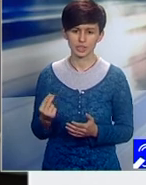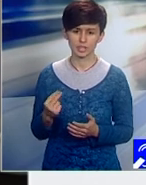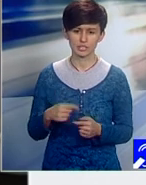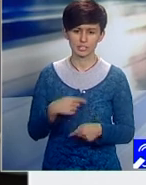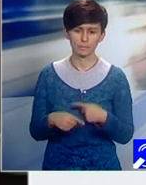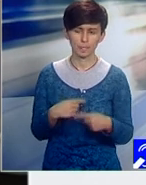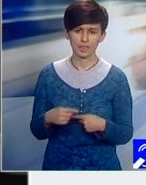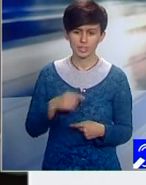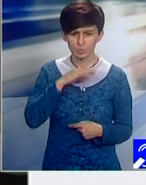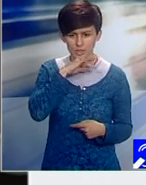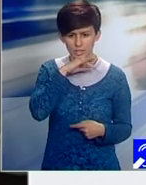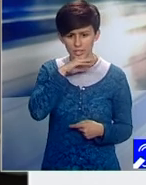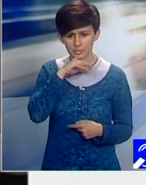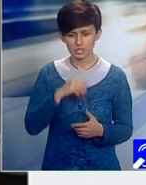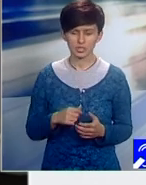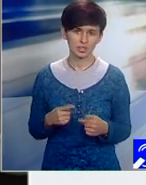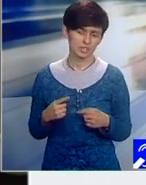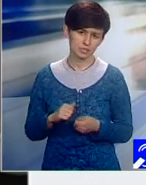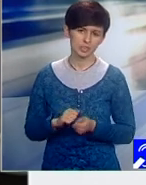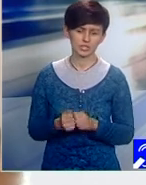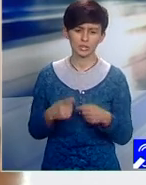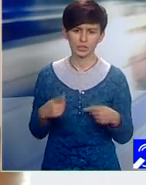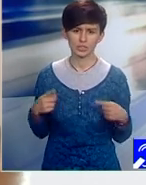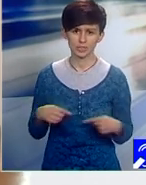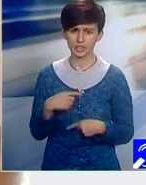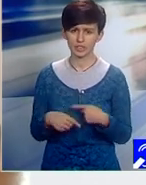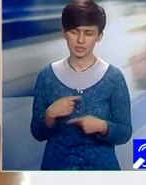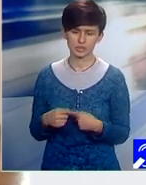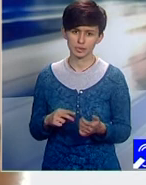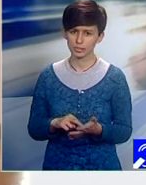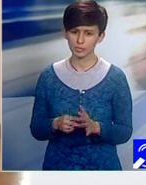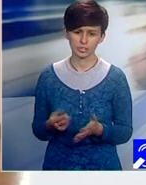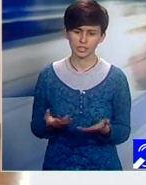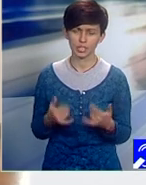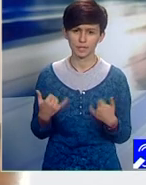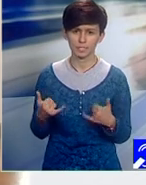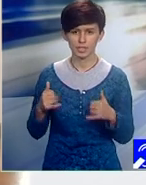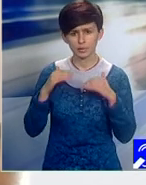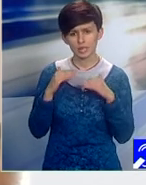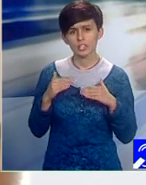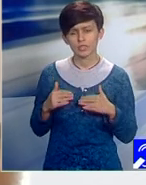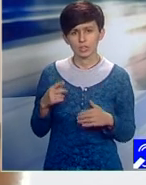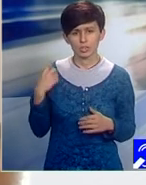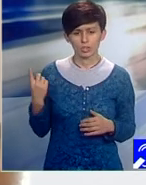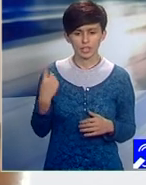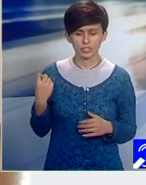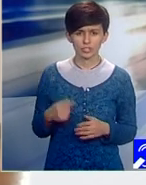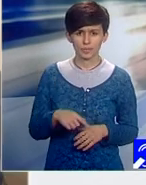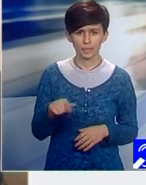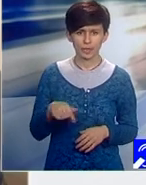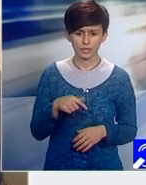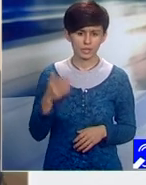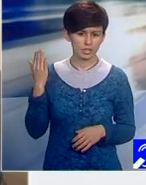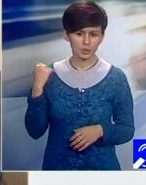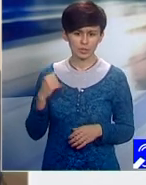diverse sisteme și procese care se întâmplă la nivelul orașului. Am avut reprezentanți din partea